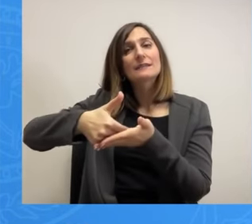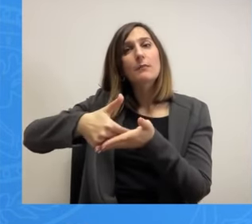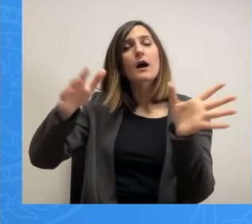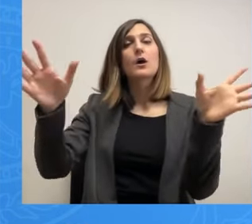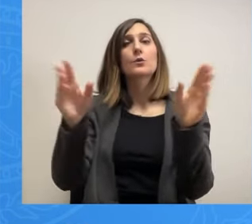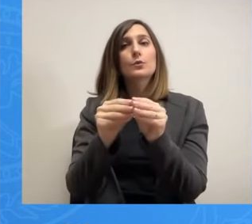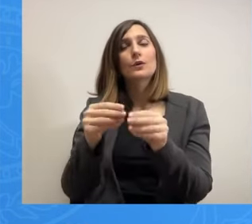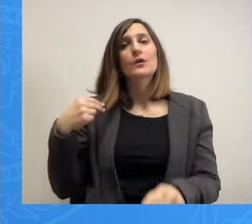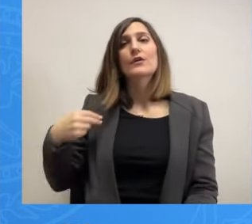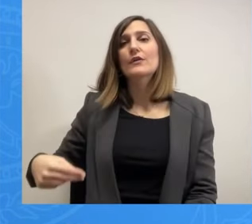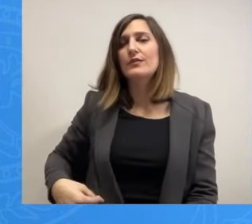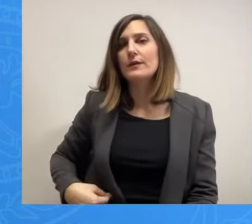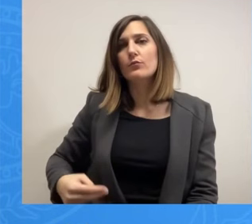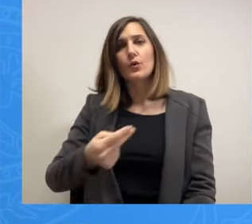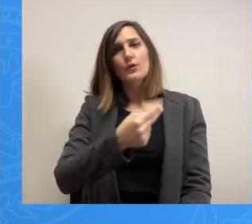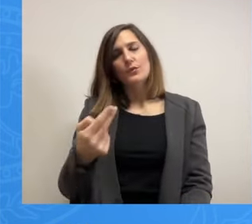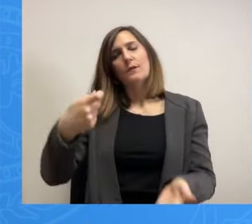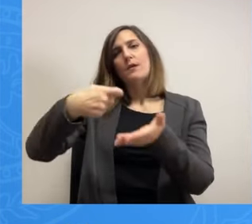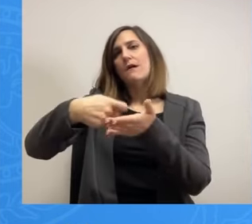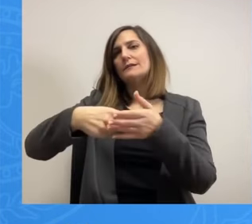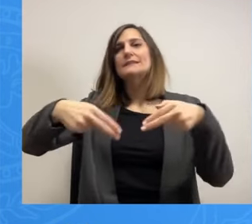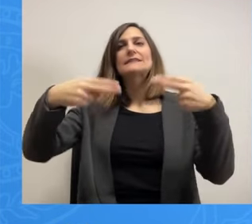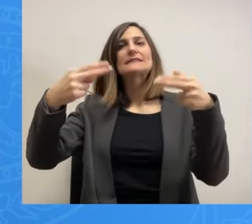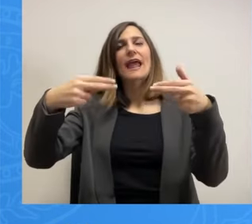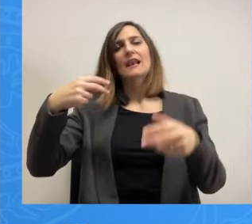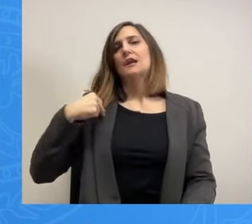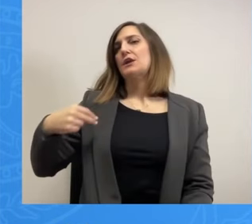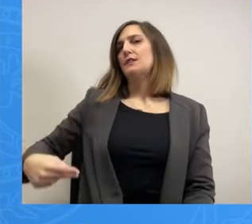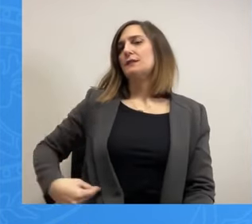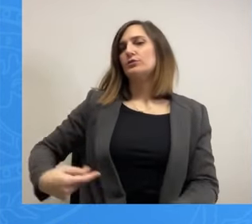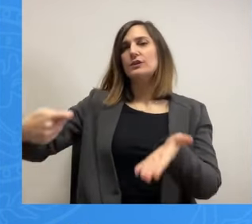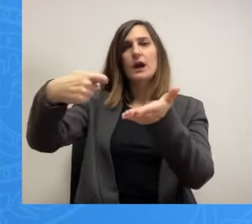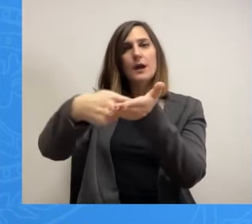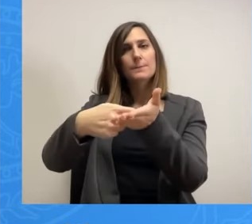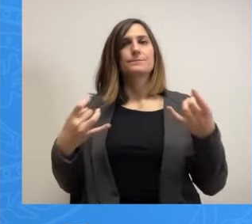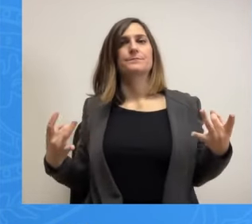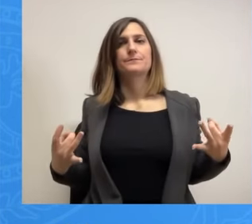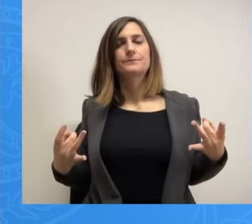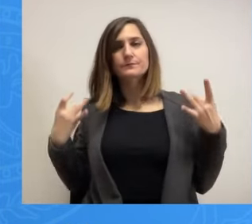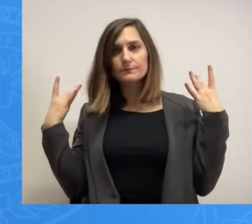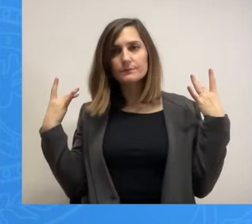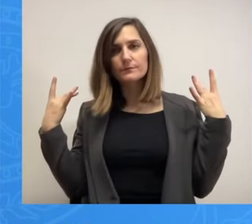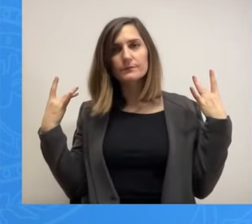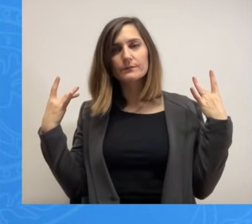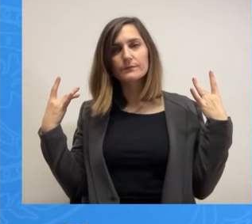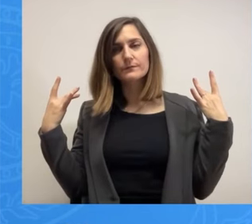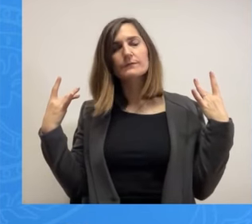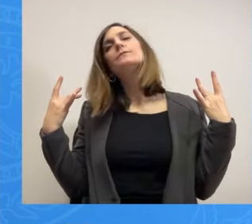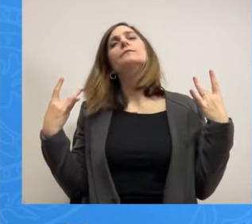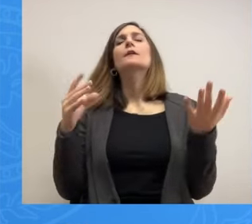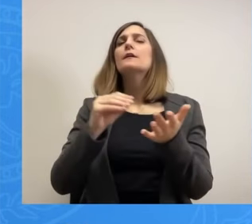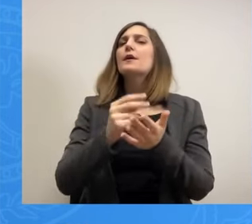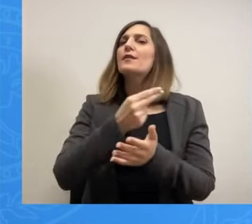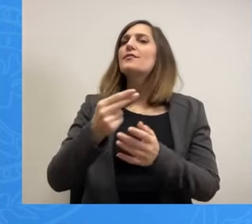Είναι η μη καταβολή τελών Δημοτικών όσον αφορά τους επαγγελματίες. Είναι η καθαριότητα,